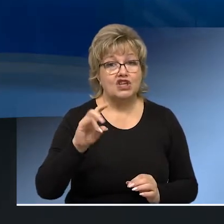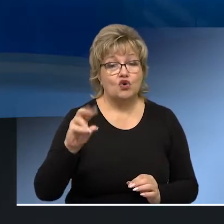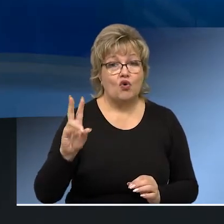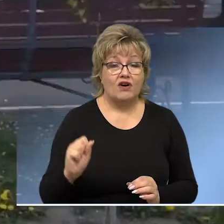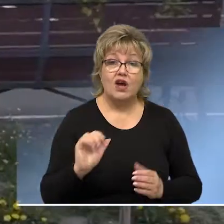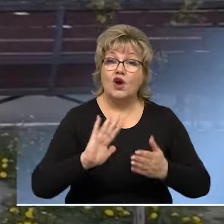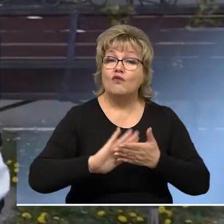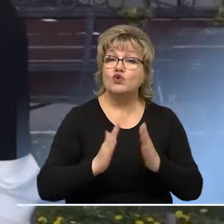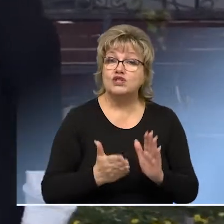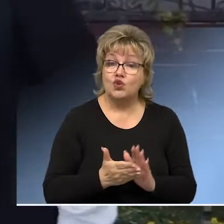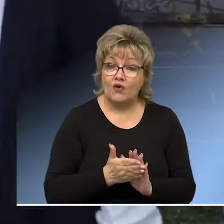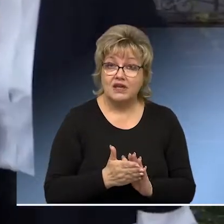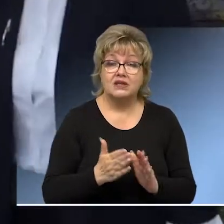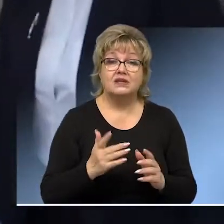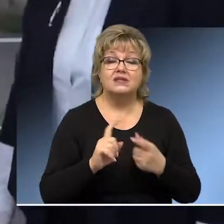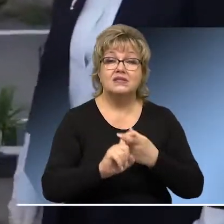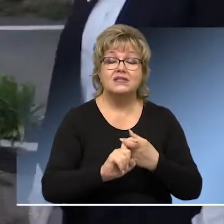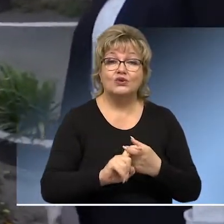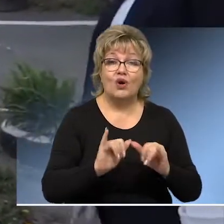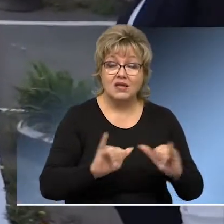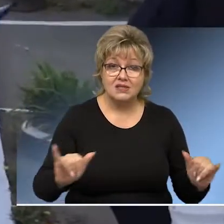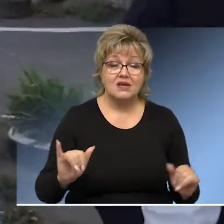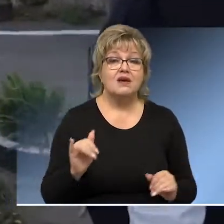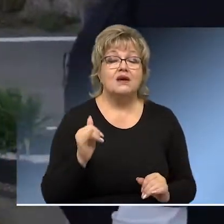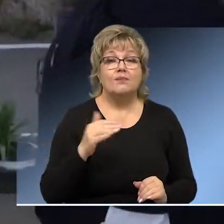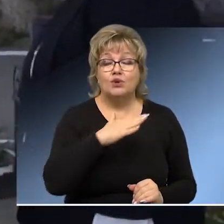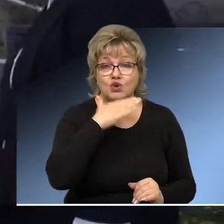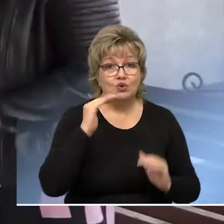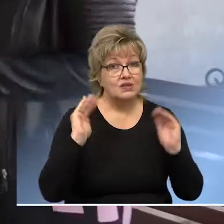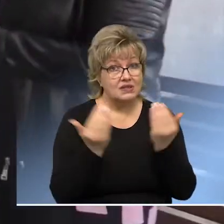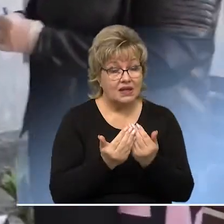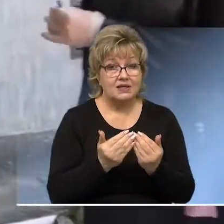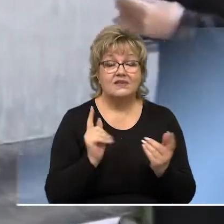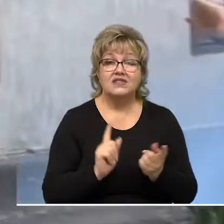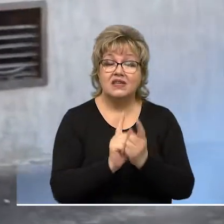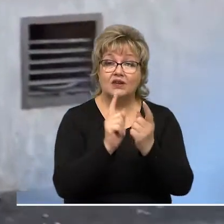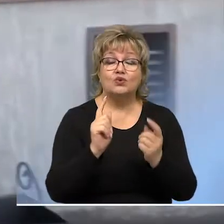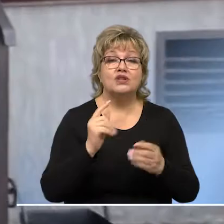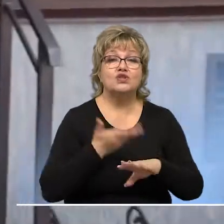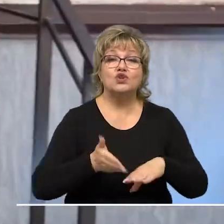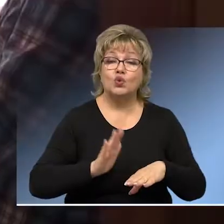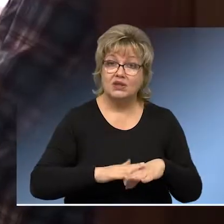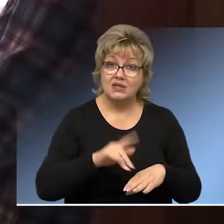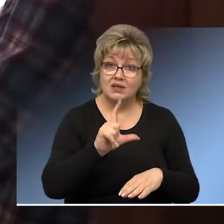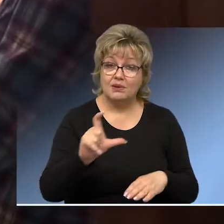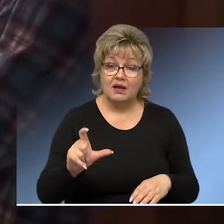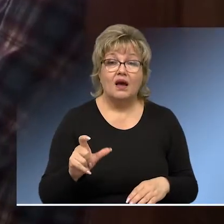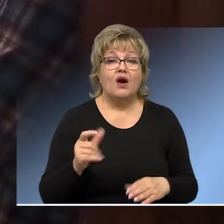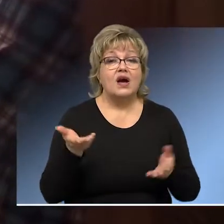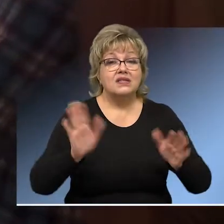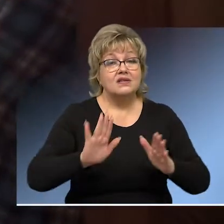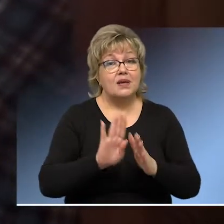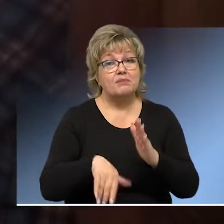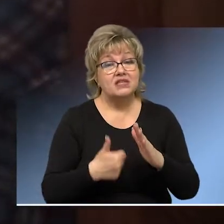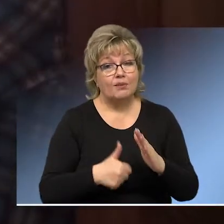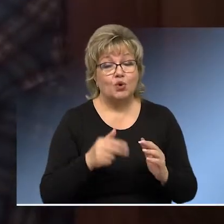Масленникова. В условиях сложившейся эпидемиологической ситуации и самоизоляции многие жители Донецка столкнулись с определенными трудностями. Кто